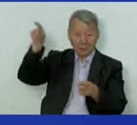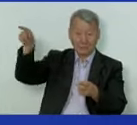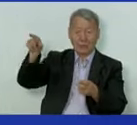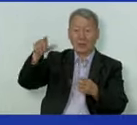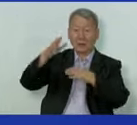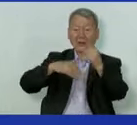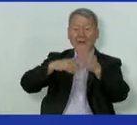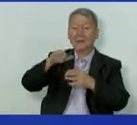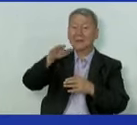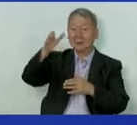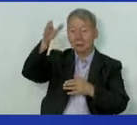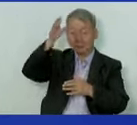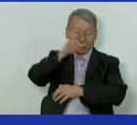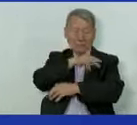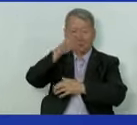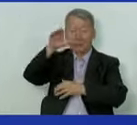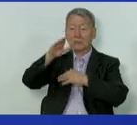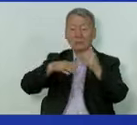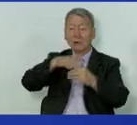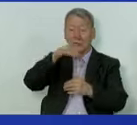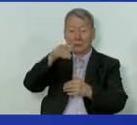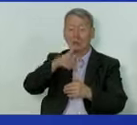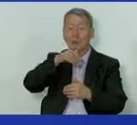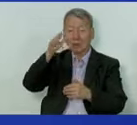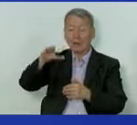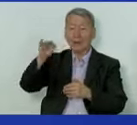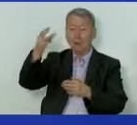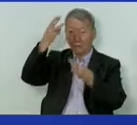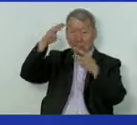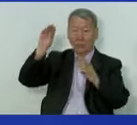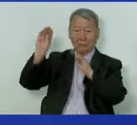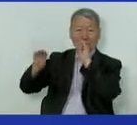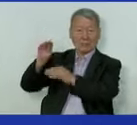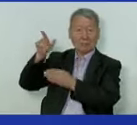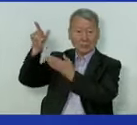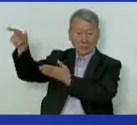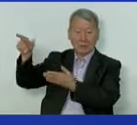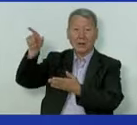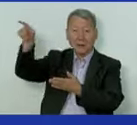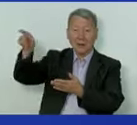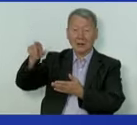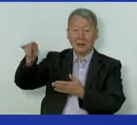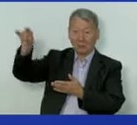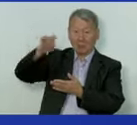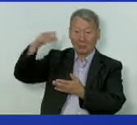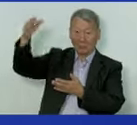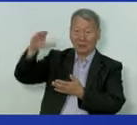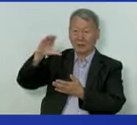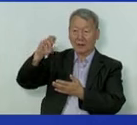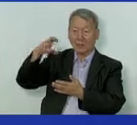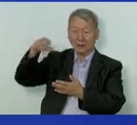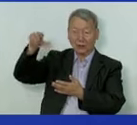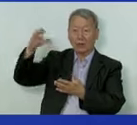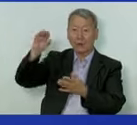профессиональный, качественный медперсонал и современное оборудование. Тем более, этот